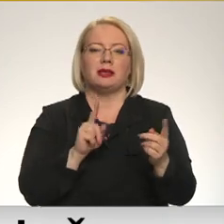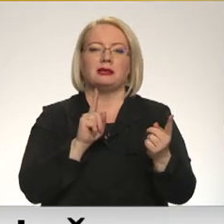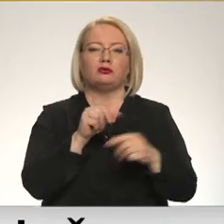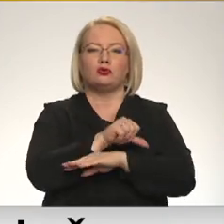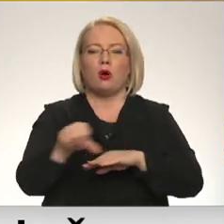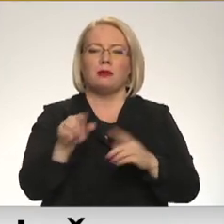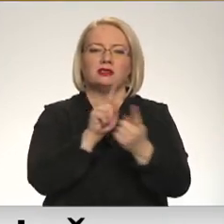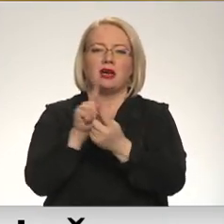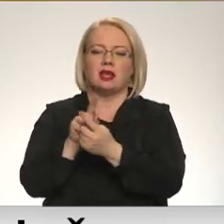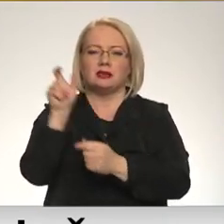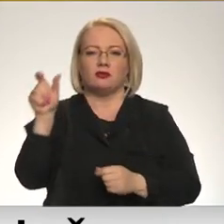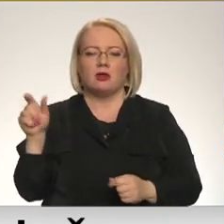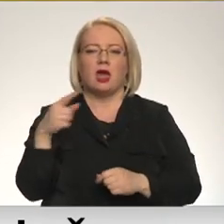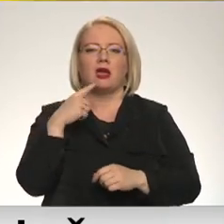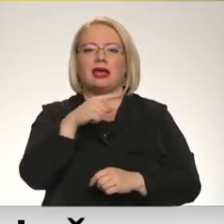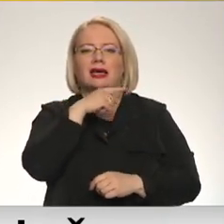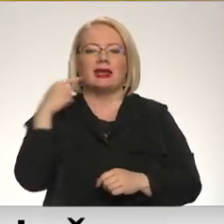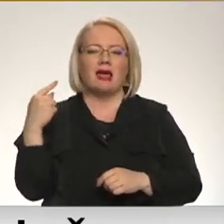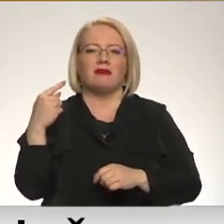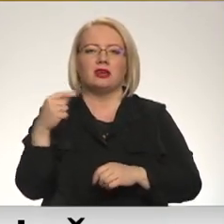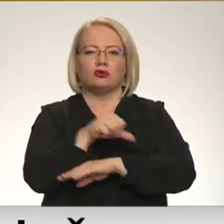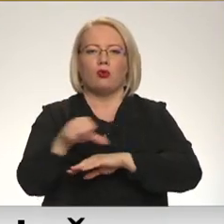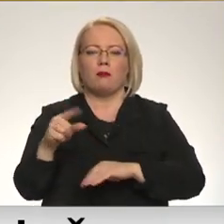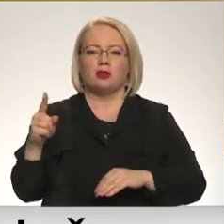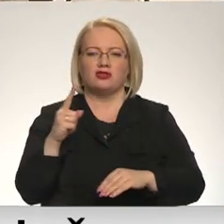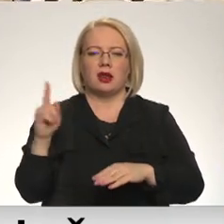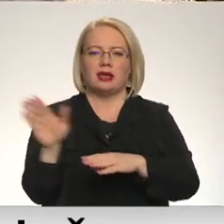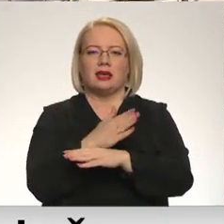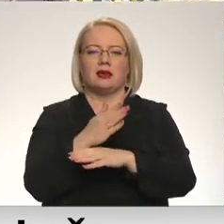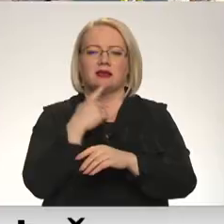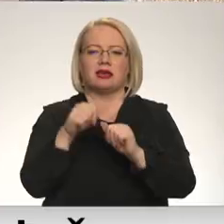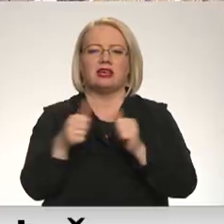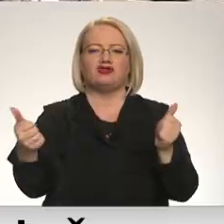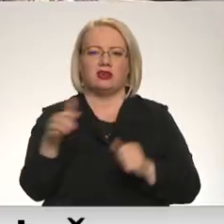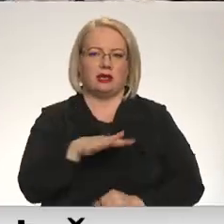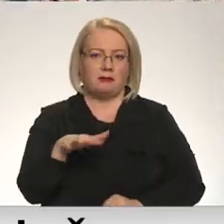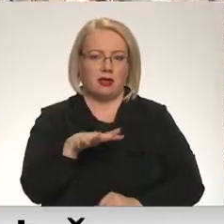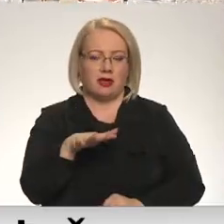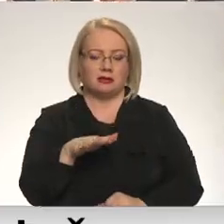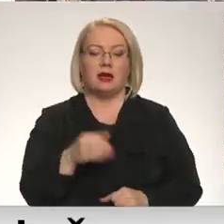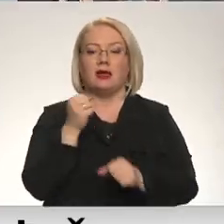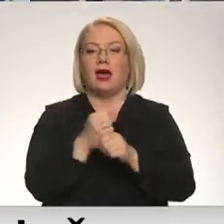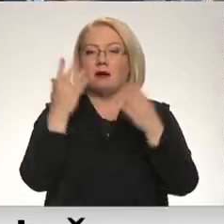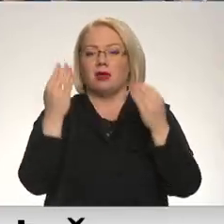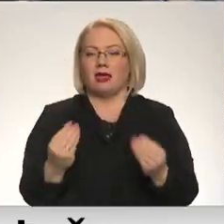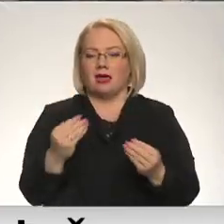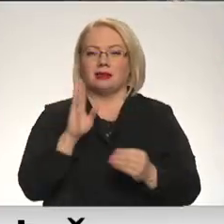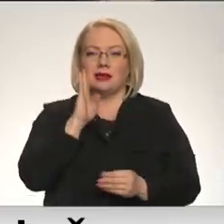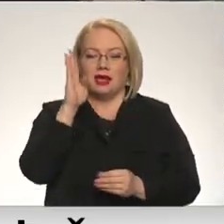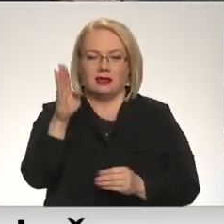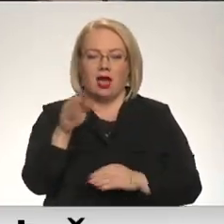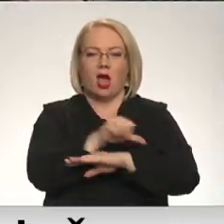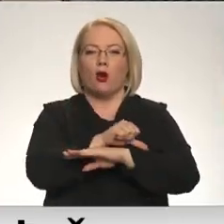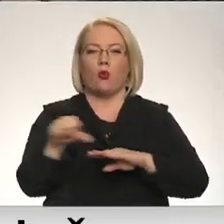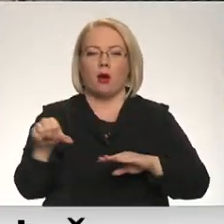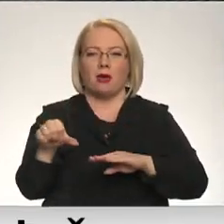liecina – Krievijas robežsarga izšķer ģimenes. Darba dienas rītā robežu kontrolas punktā piestājas